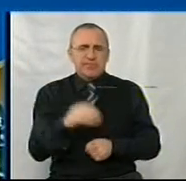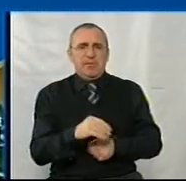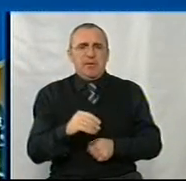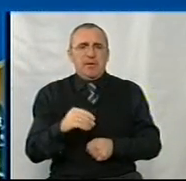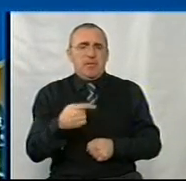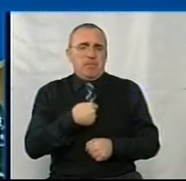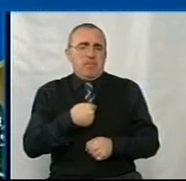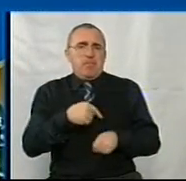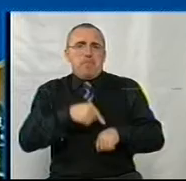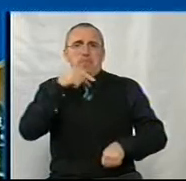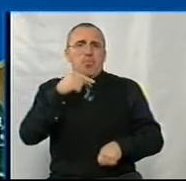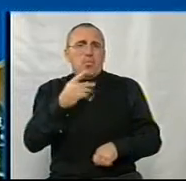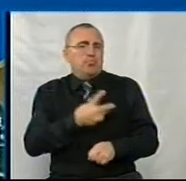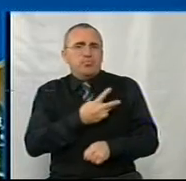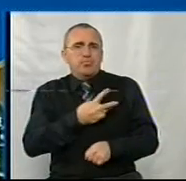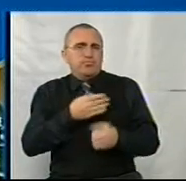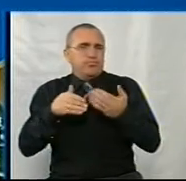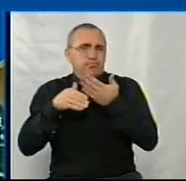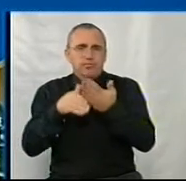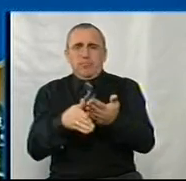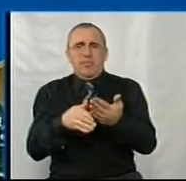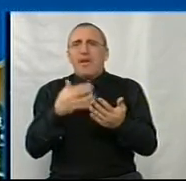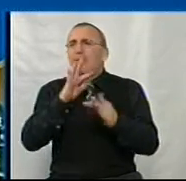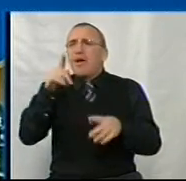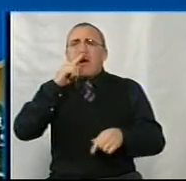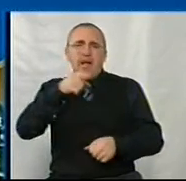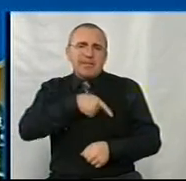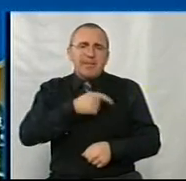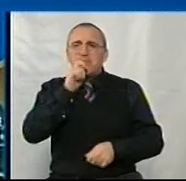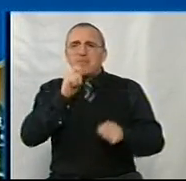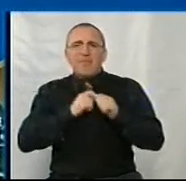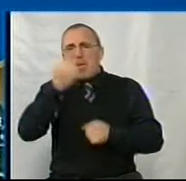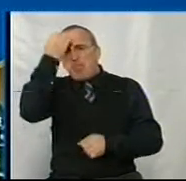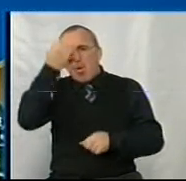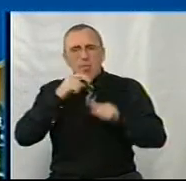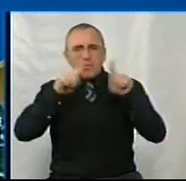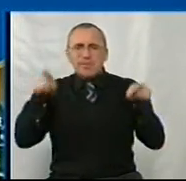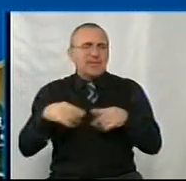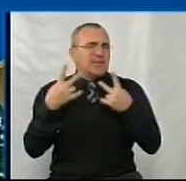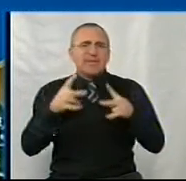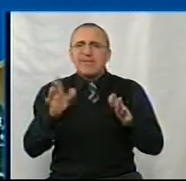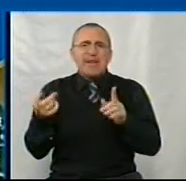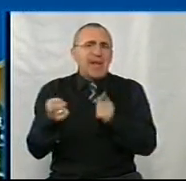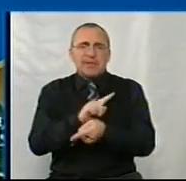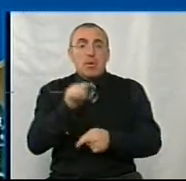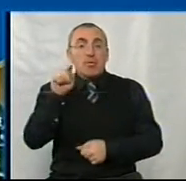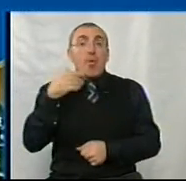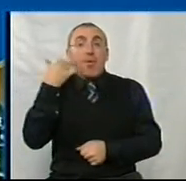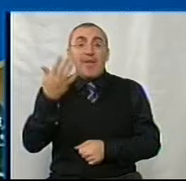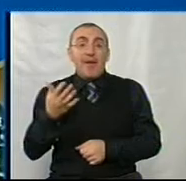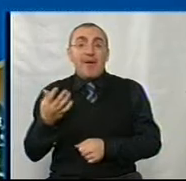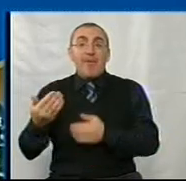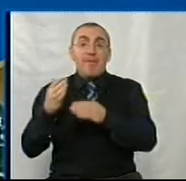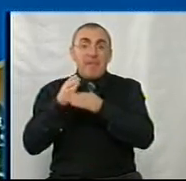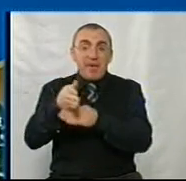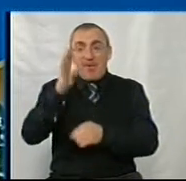поклик душі. Ніякі нагороди, ніякі подяки, ніякі нічого не замінять того, коли приходить